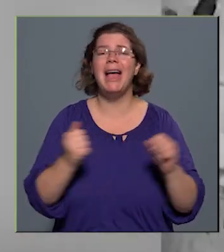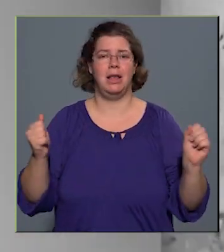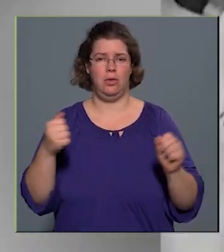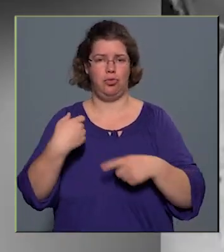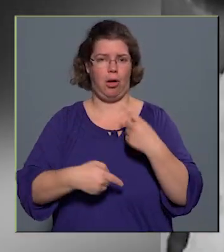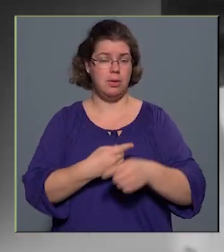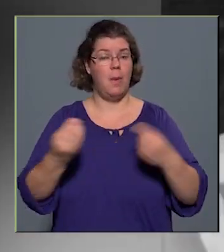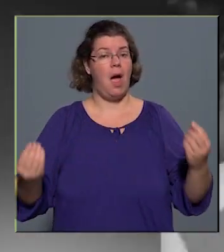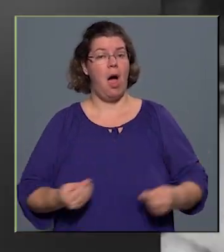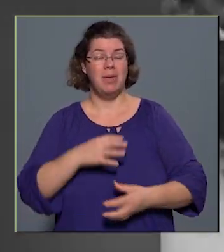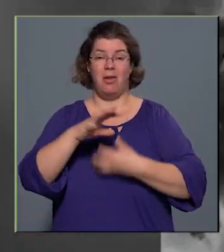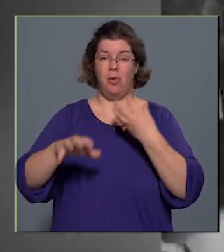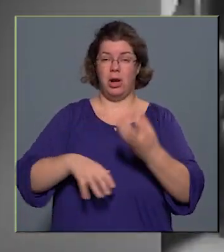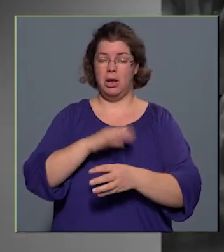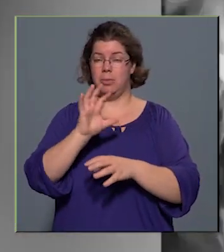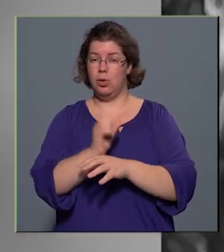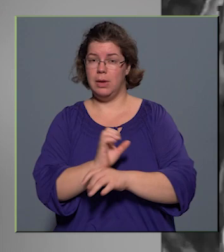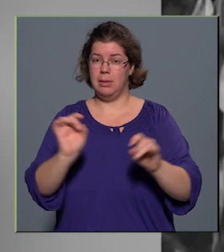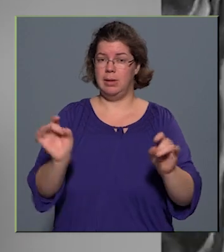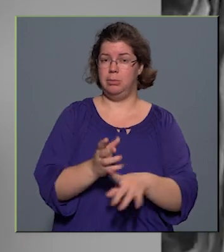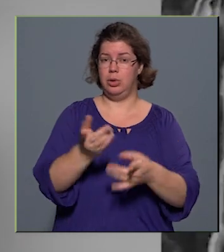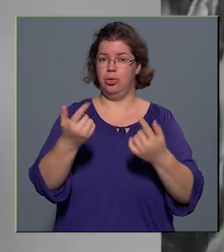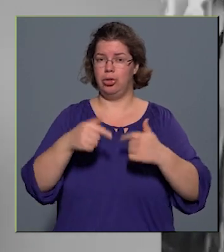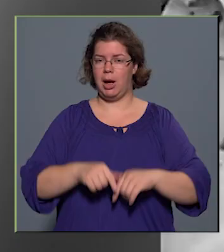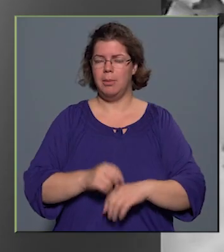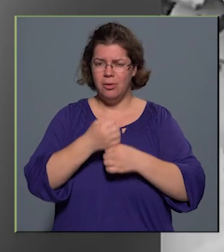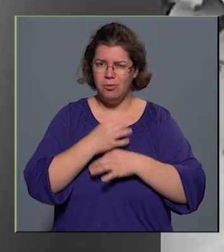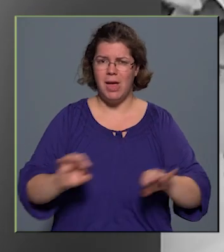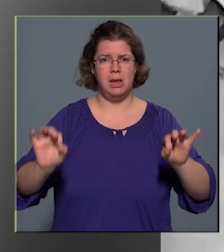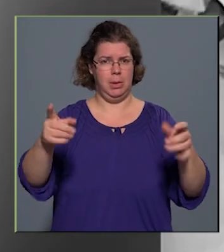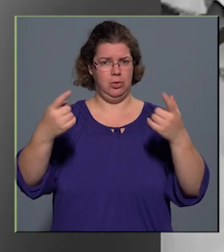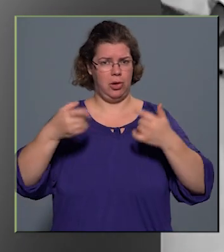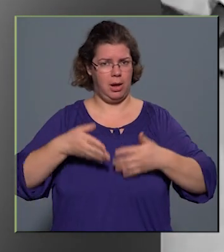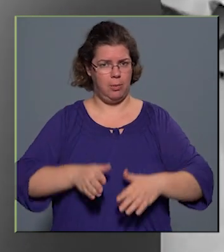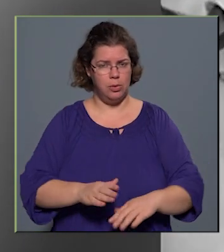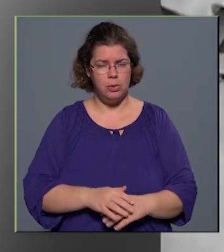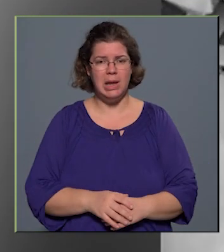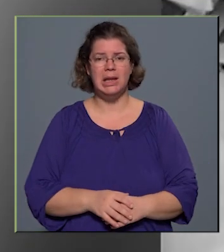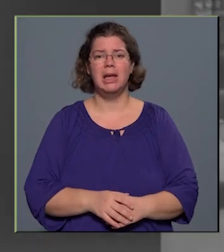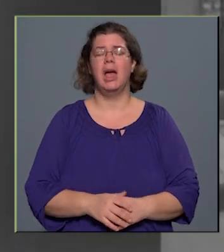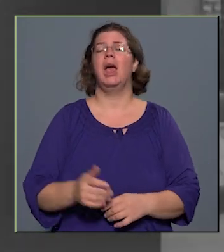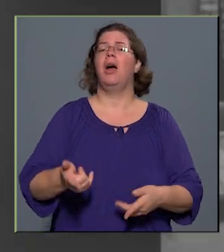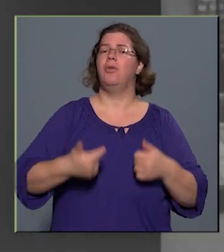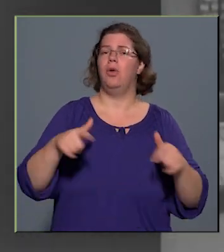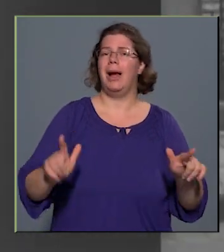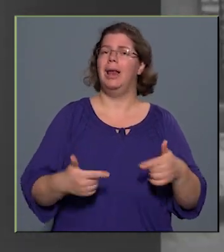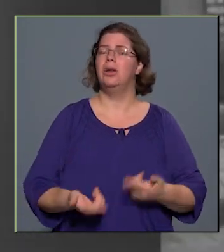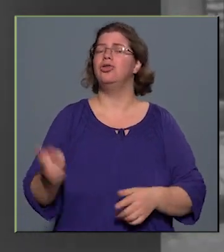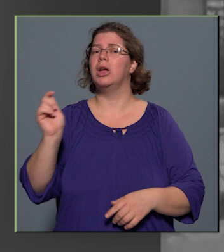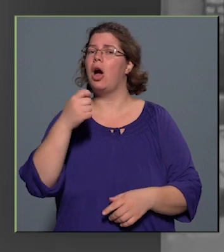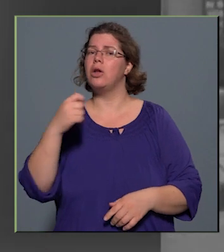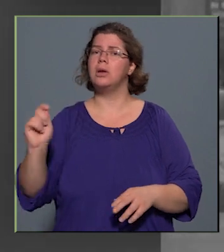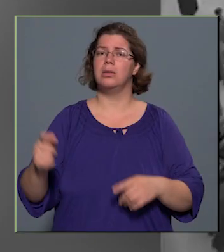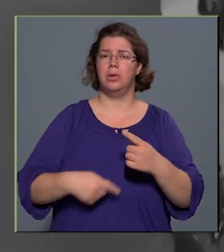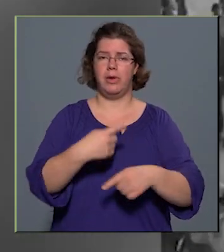amely a forradalom győzelmének boldogságából és felszabadultságából születik, a függetlenségi harcainkat